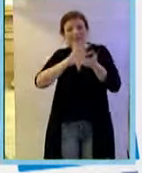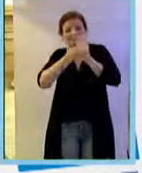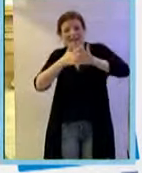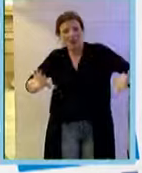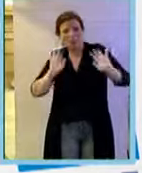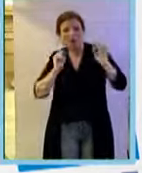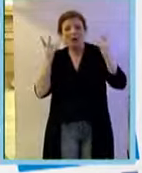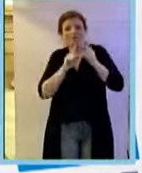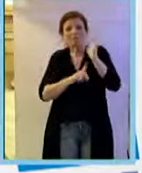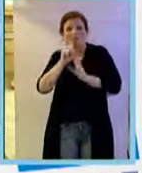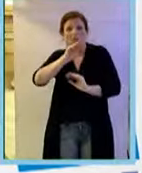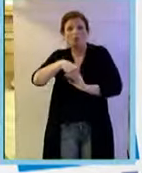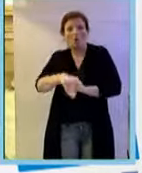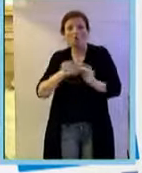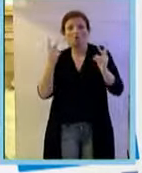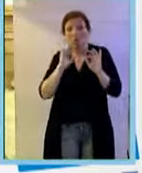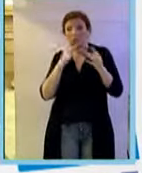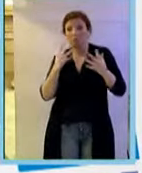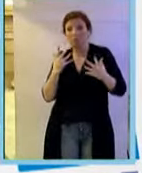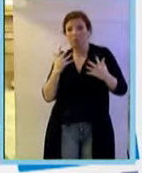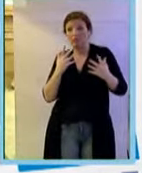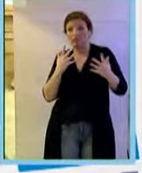nessun effetto. Un disegno doppio.